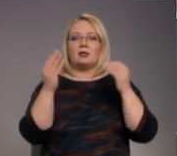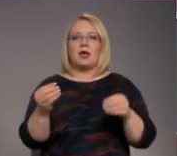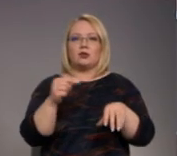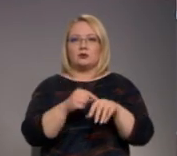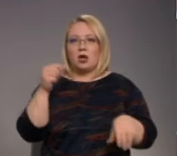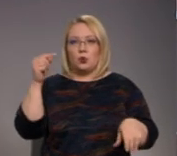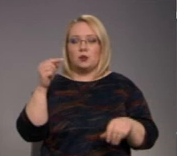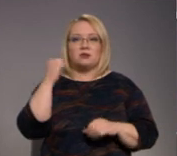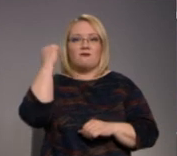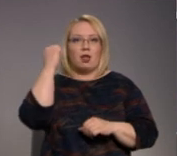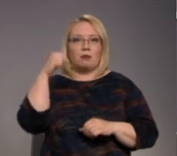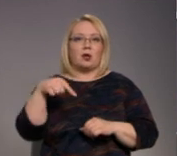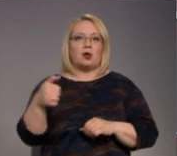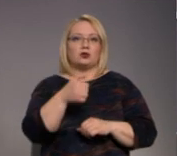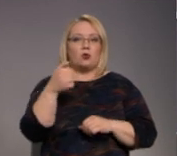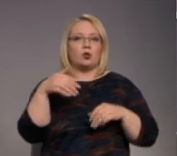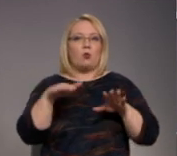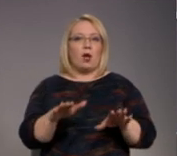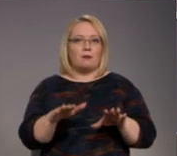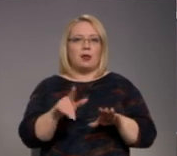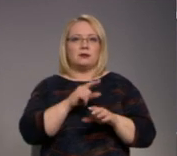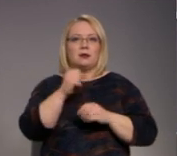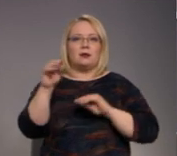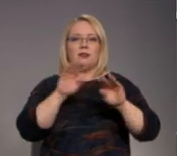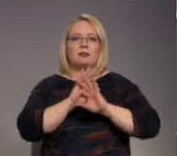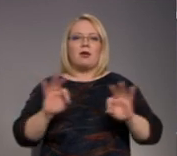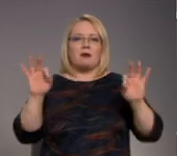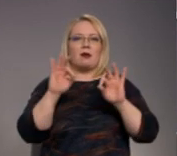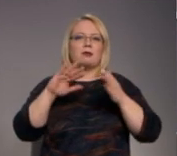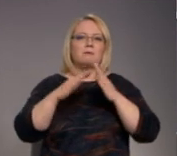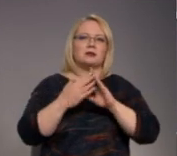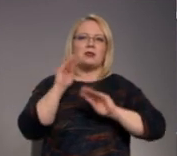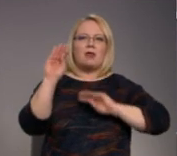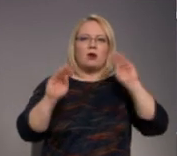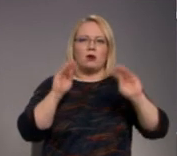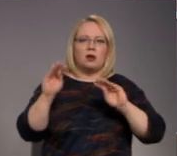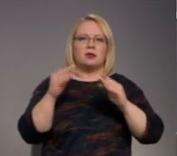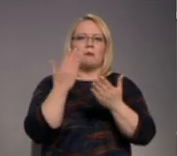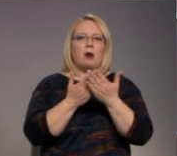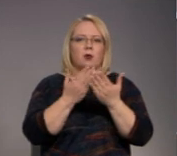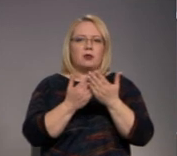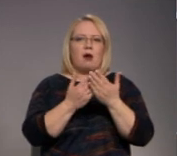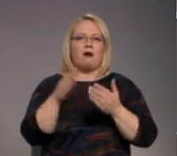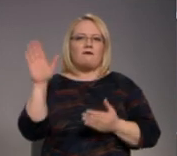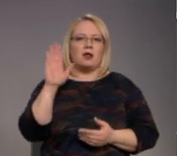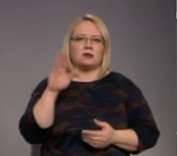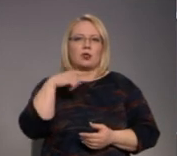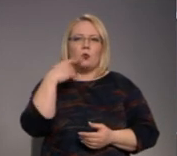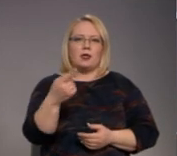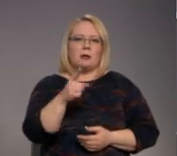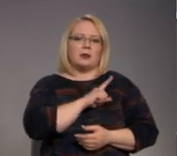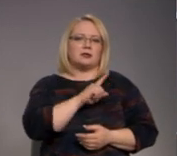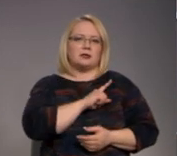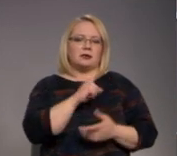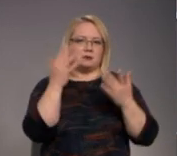lieldienu noskaņās, Valmierā šogad nulēmts neizvietotīgi gadējās pilsētas vides dekorācijas, to pamatūjot ar valstē noteiktajiem